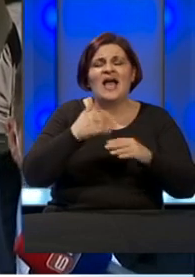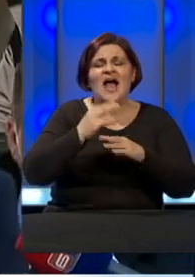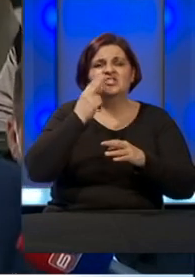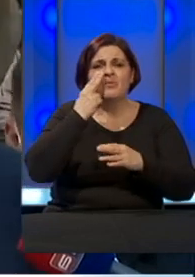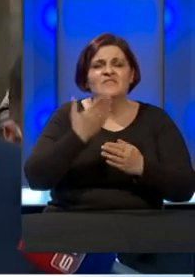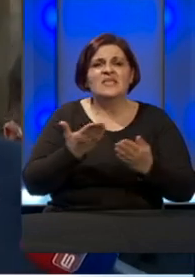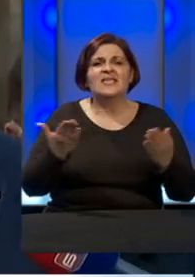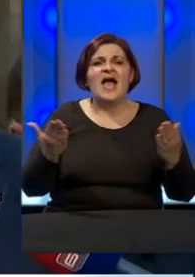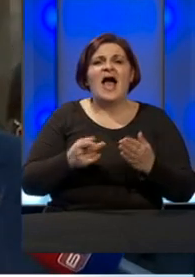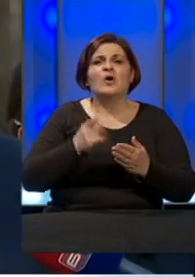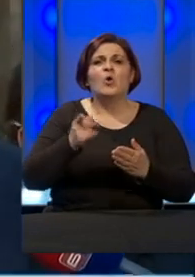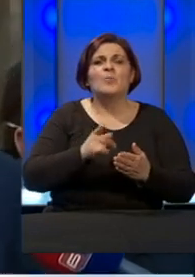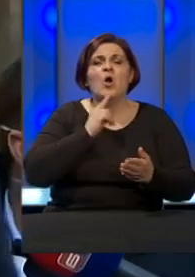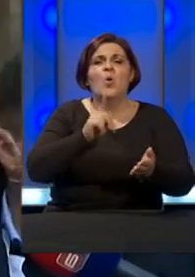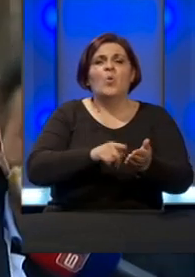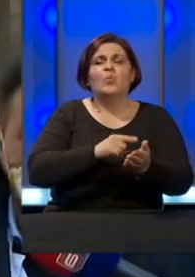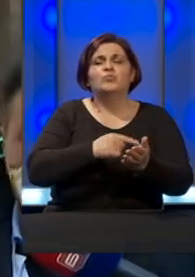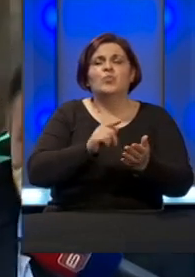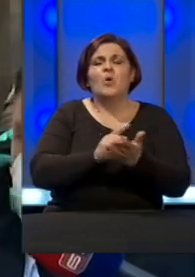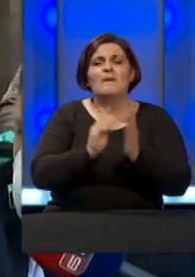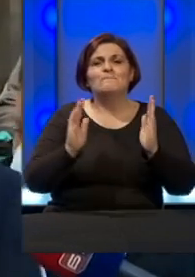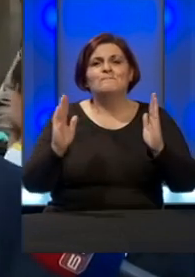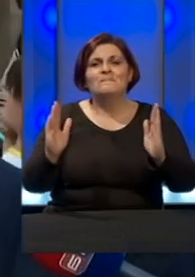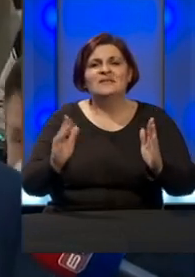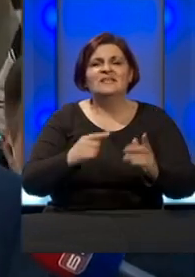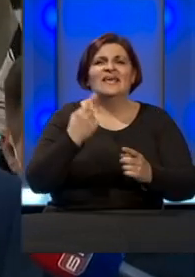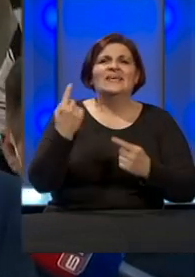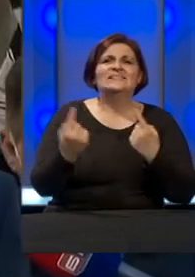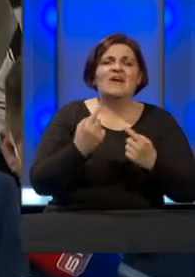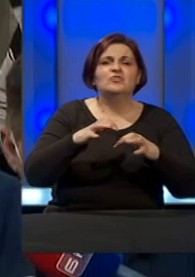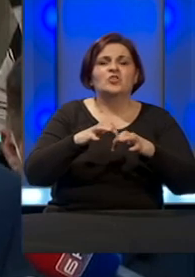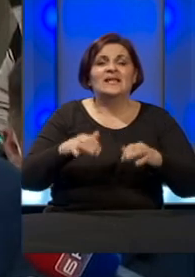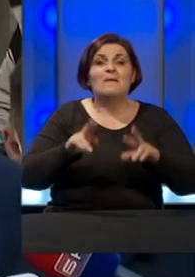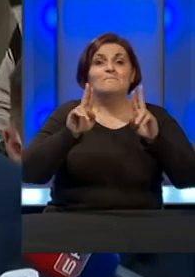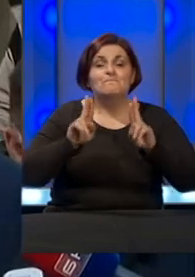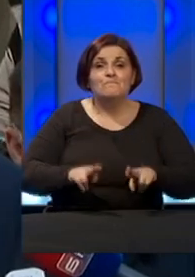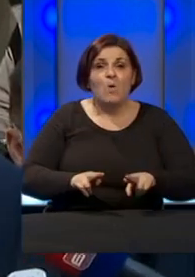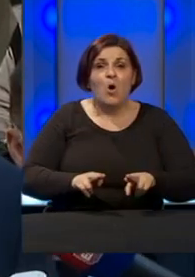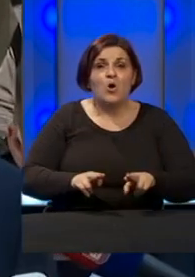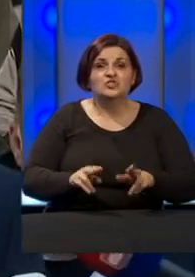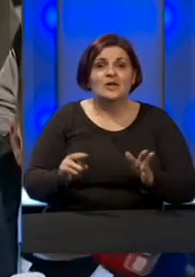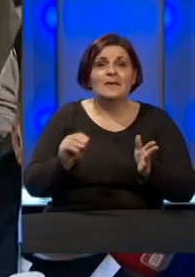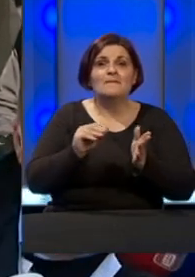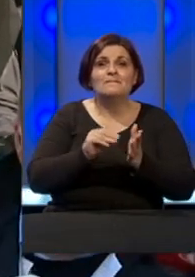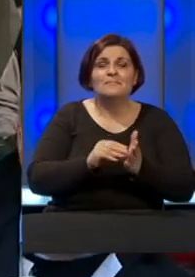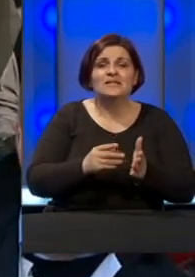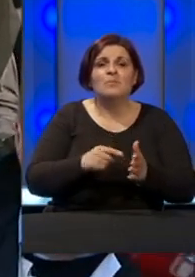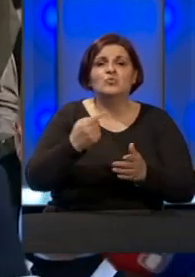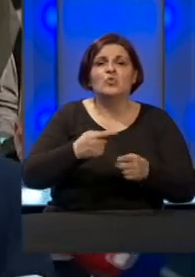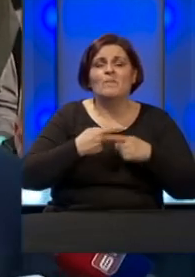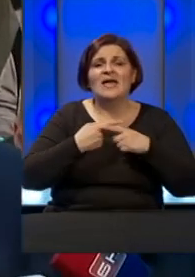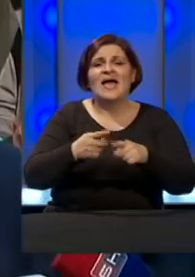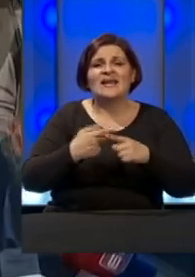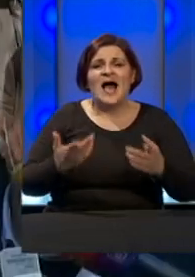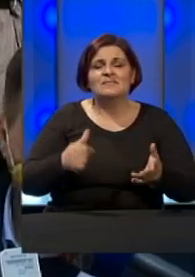na koji način će se oni, kojem dugom periodu, zavisno od krize i trajanja krize, moći da se pripiše dospelim vratama u tom nekom